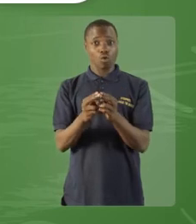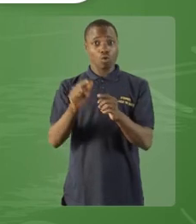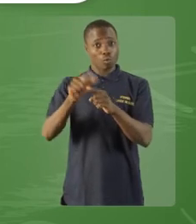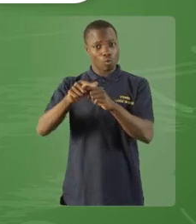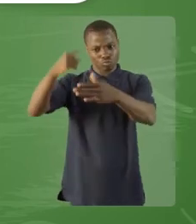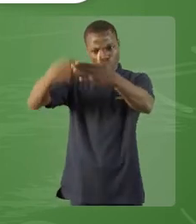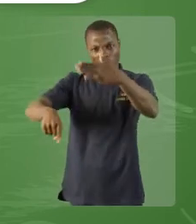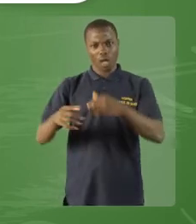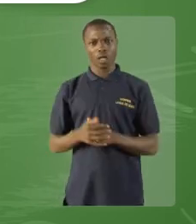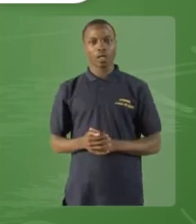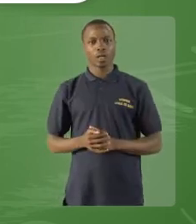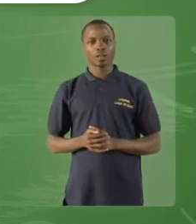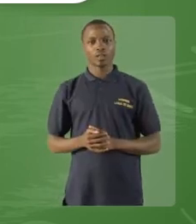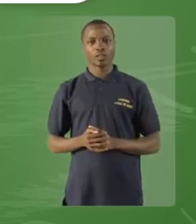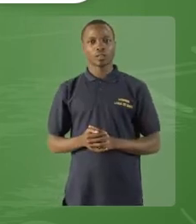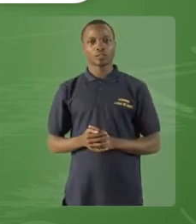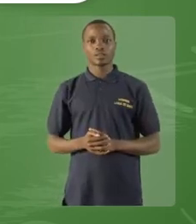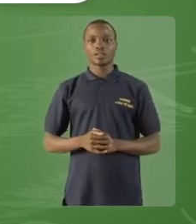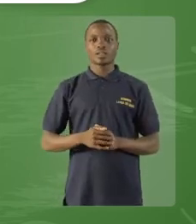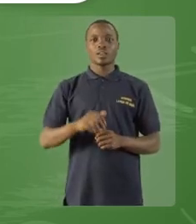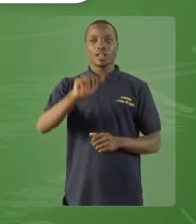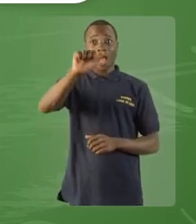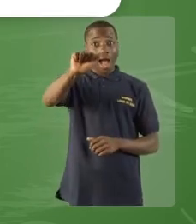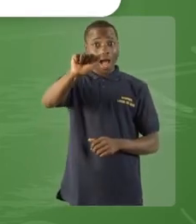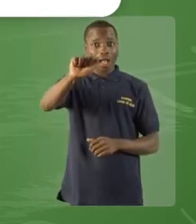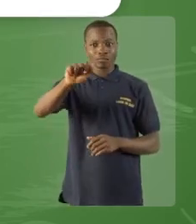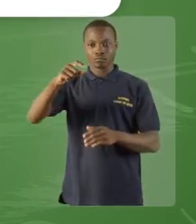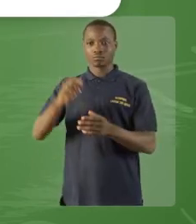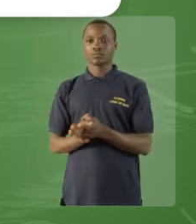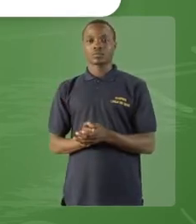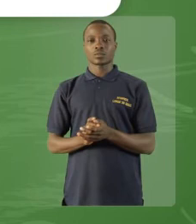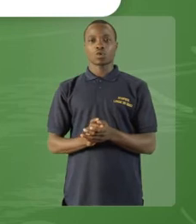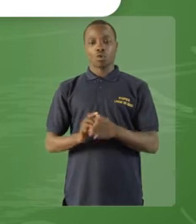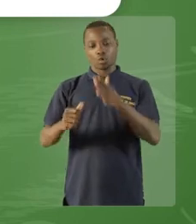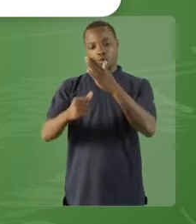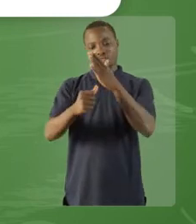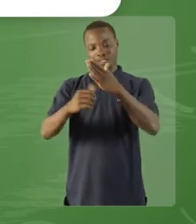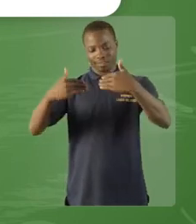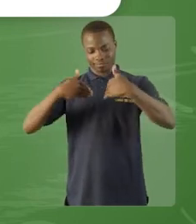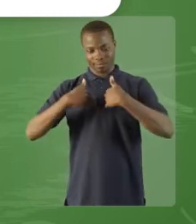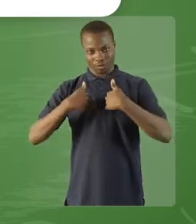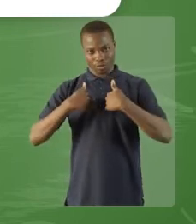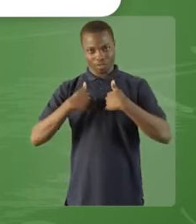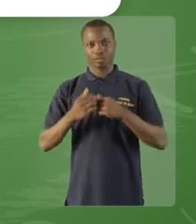Le premier mot. Quelle est la nature de ces mots?